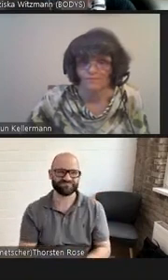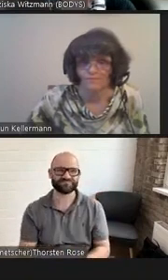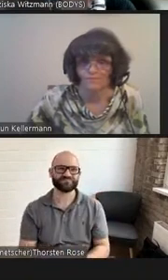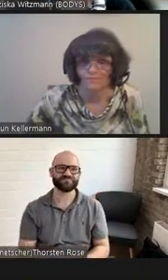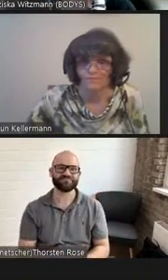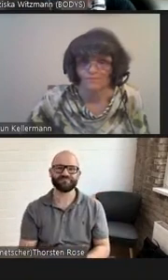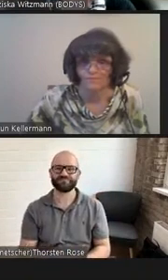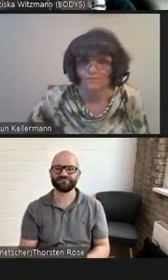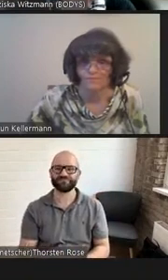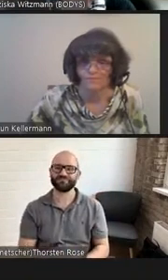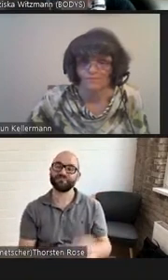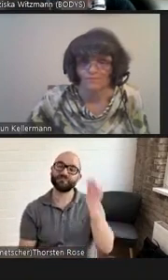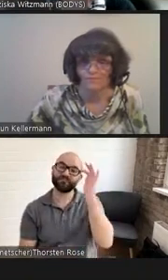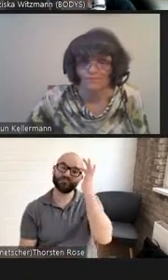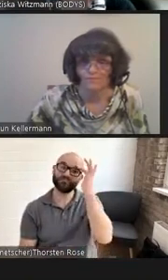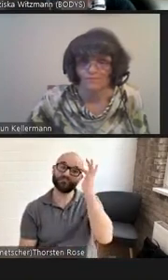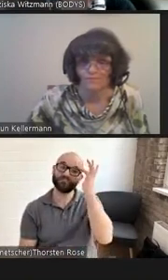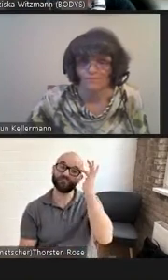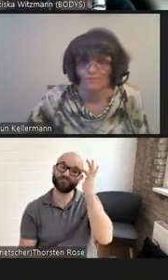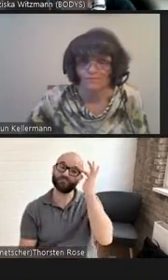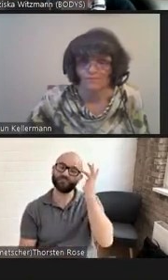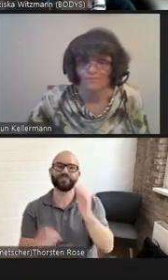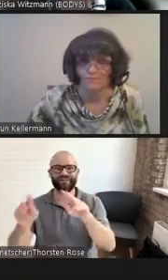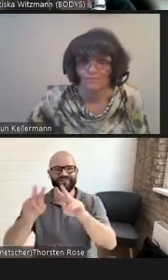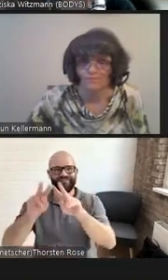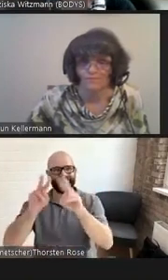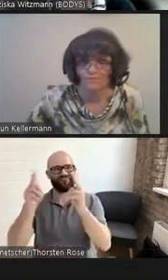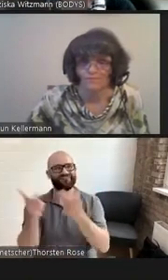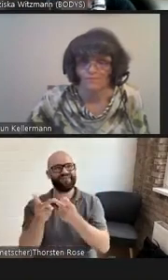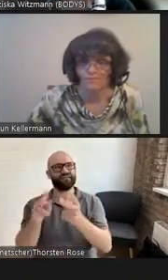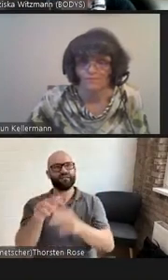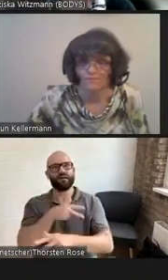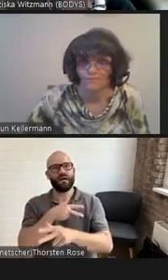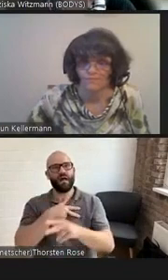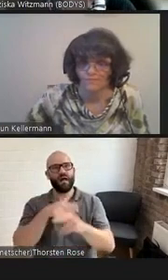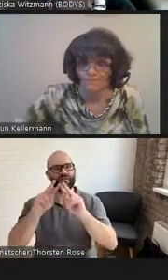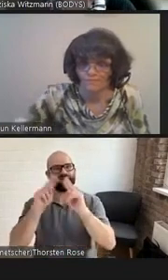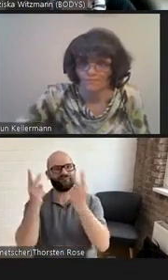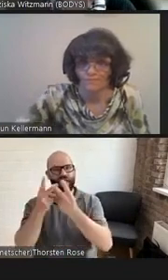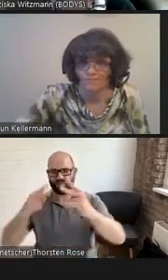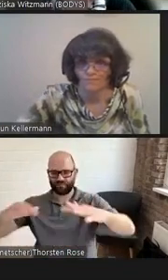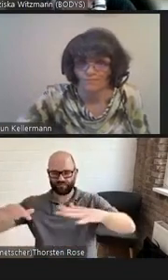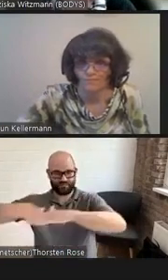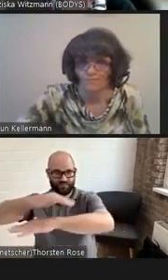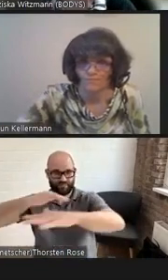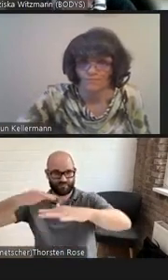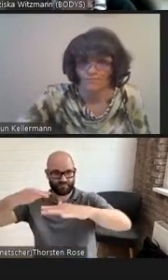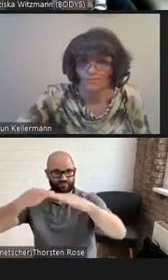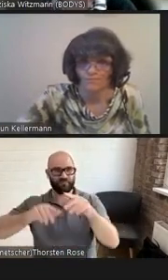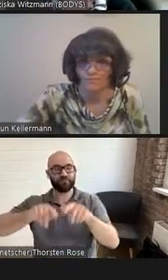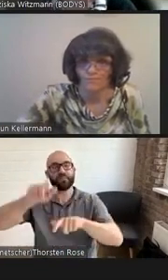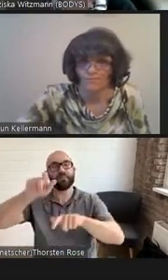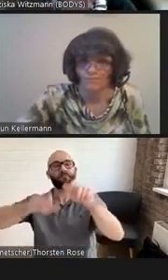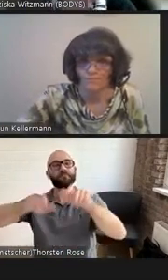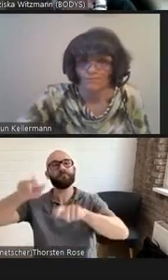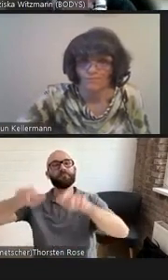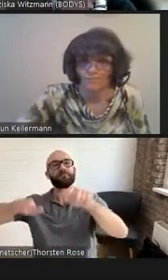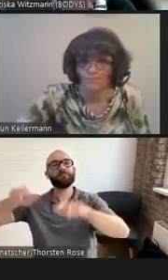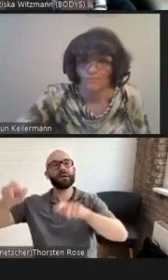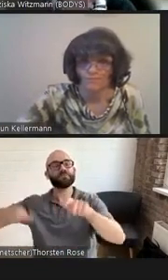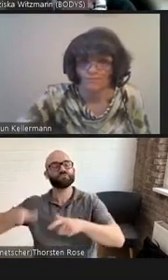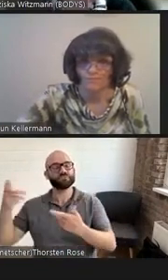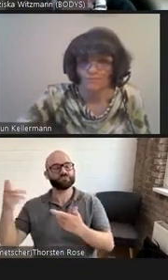Menschen in der Welt immer wieder aufs Neue aufgreift und darstellt,